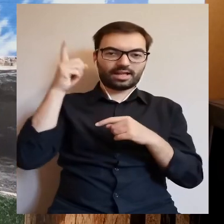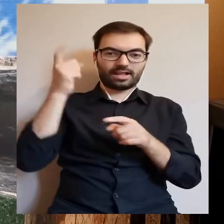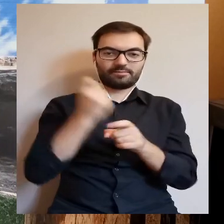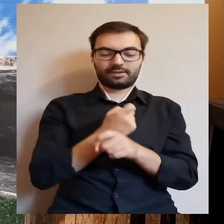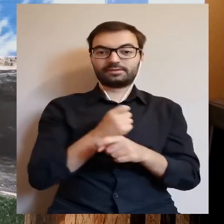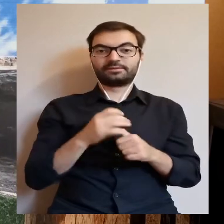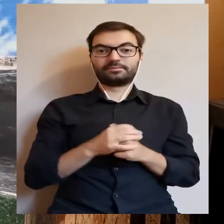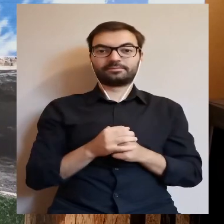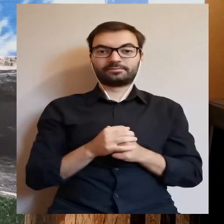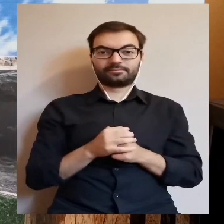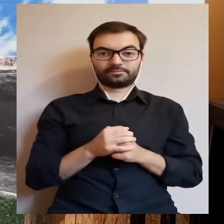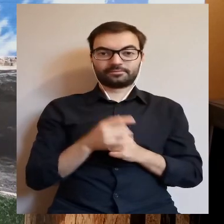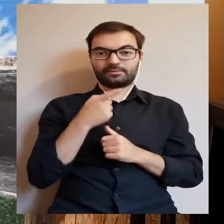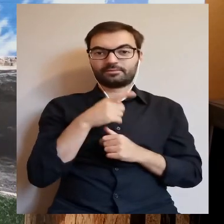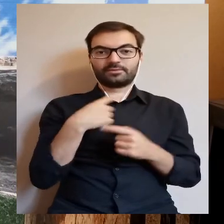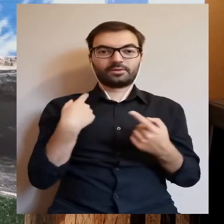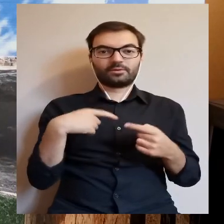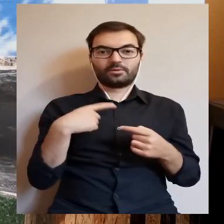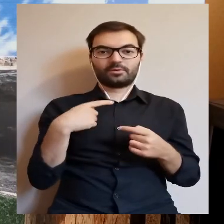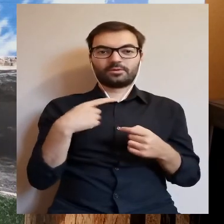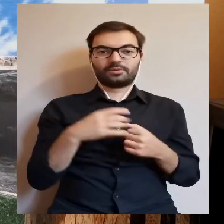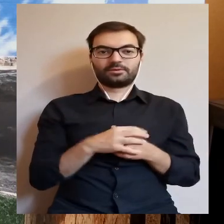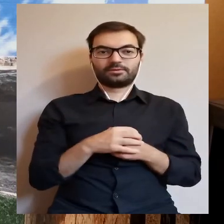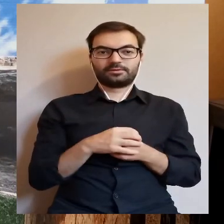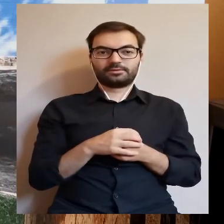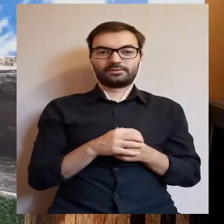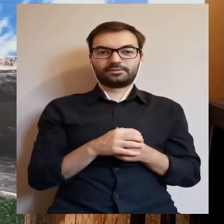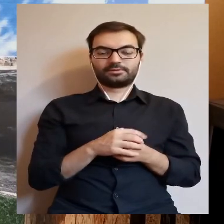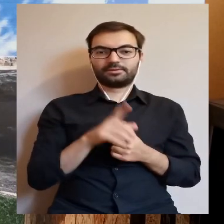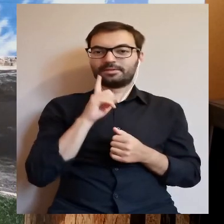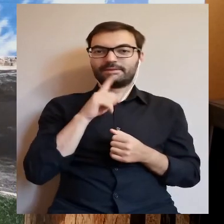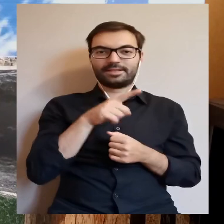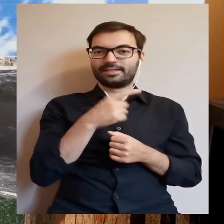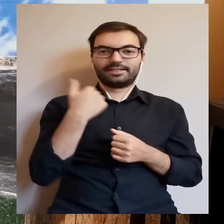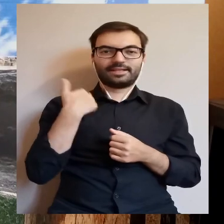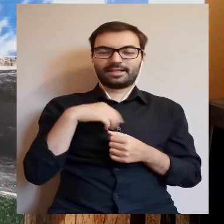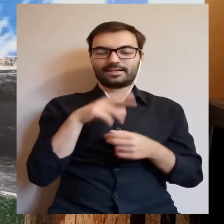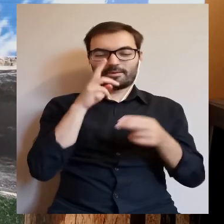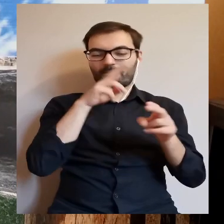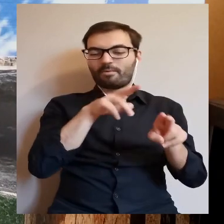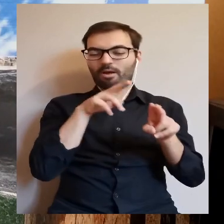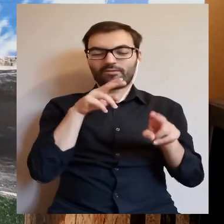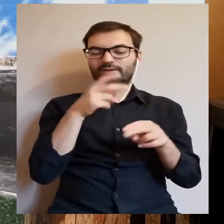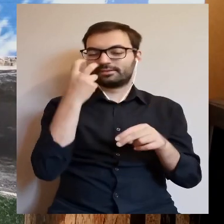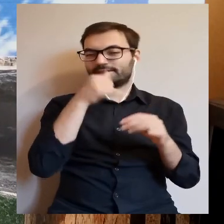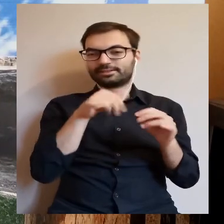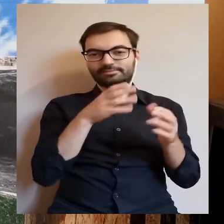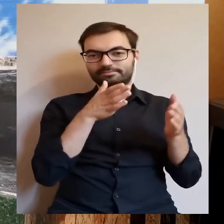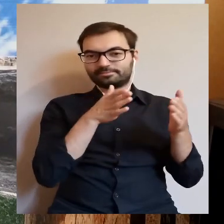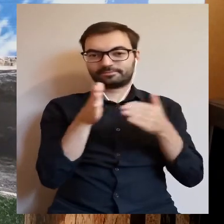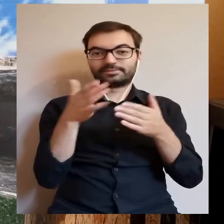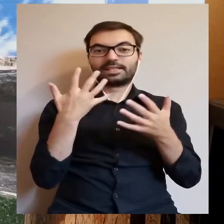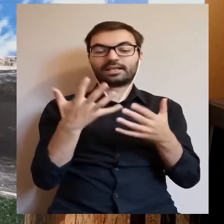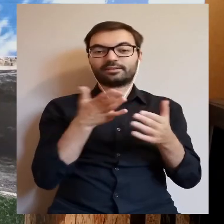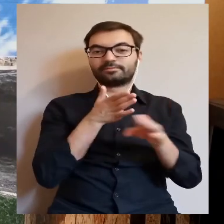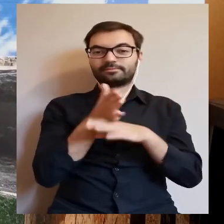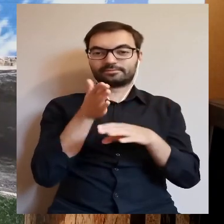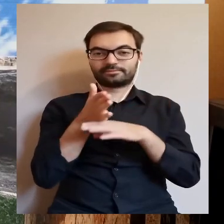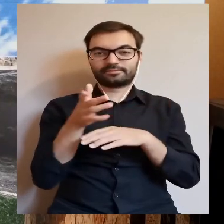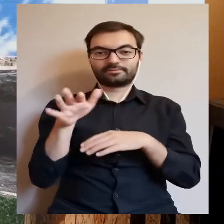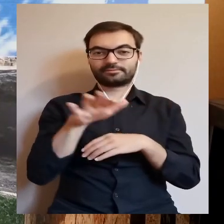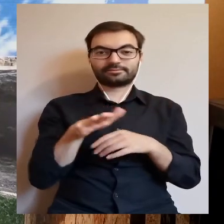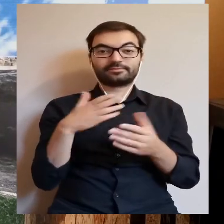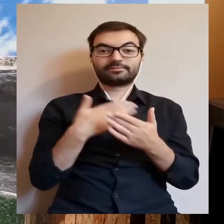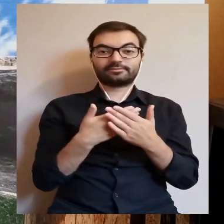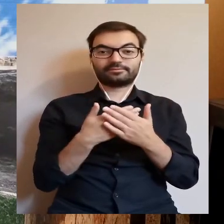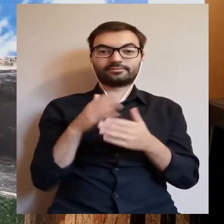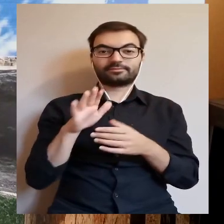wcale nie polowaniom na zwierzynę był tak oddany, a przybywał chętnie do